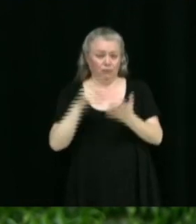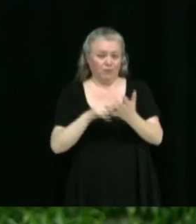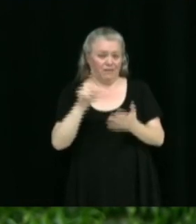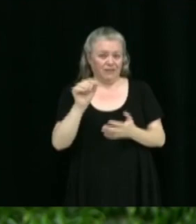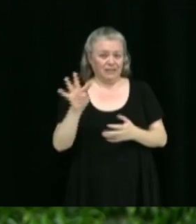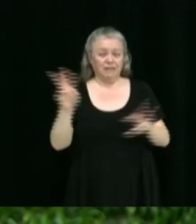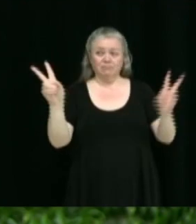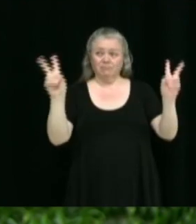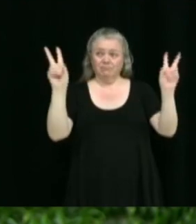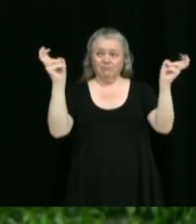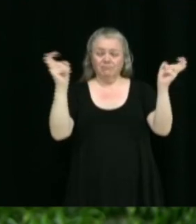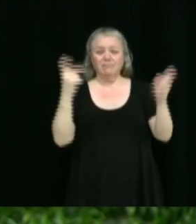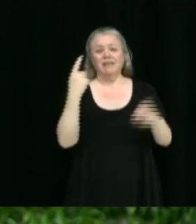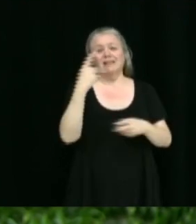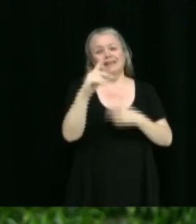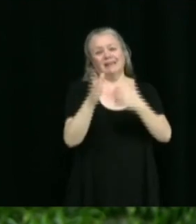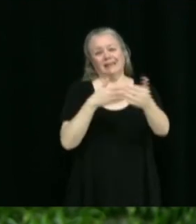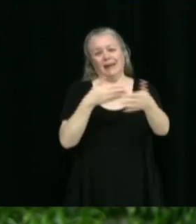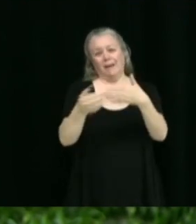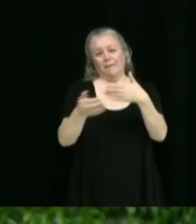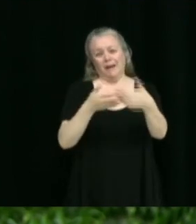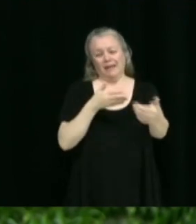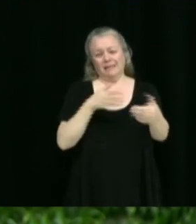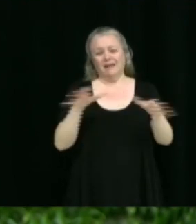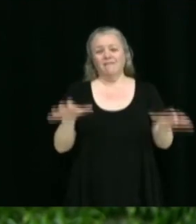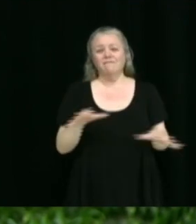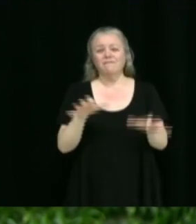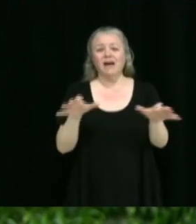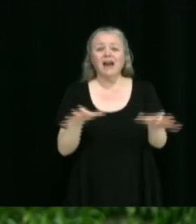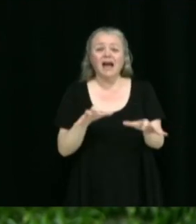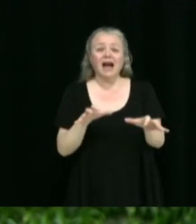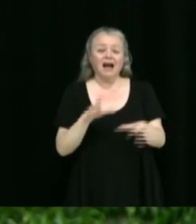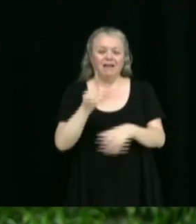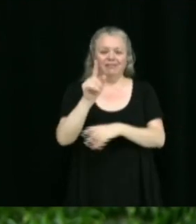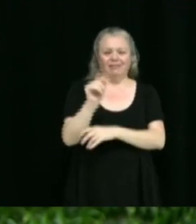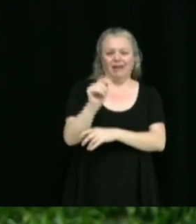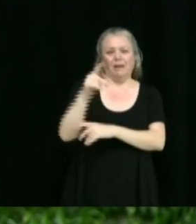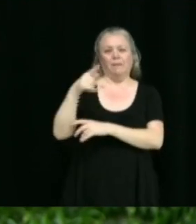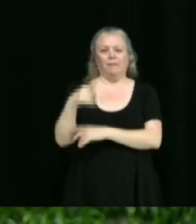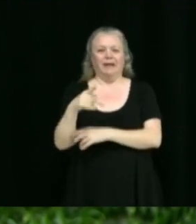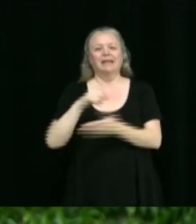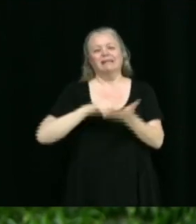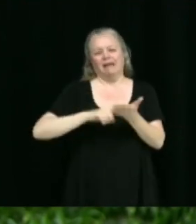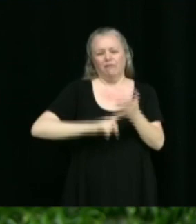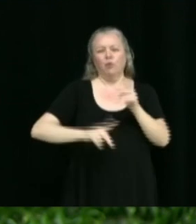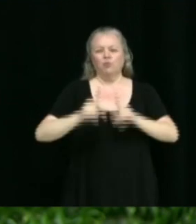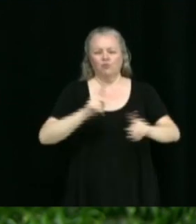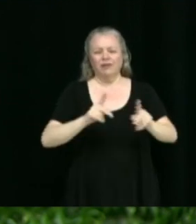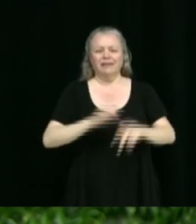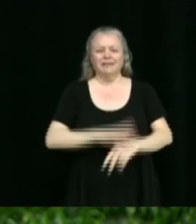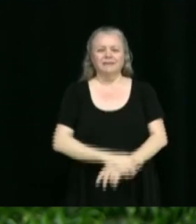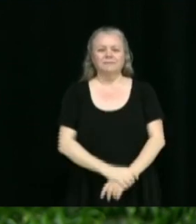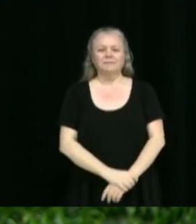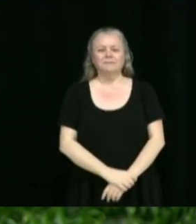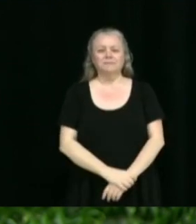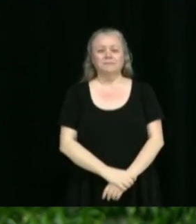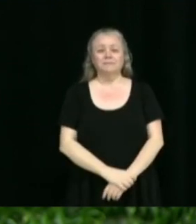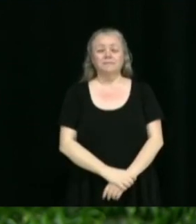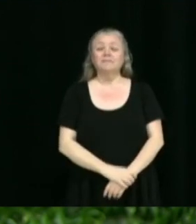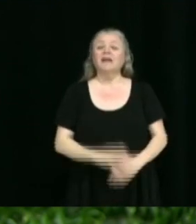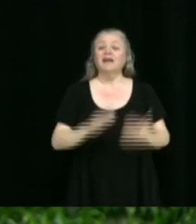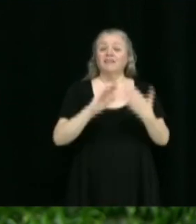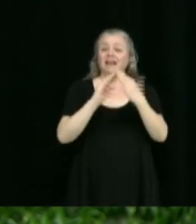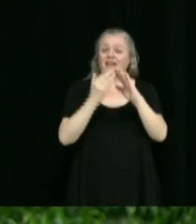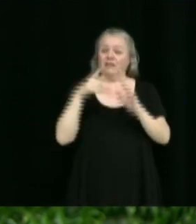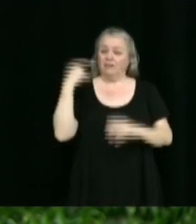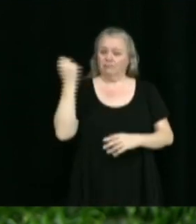de « Ta place, fais-la en TP, travaux publics ». En conséquence, la Ville de Victoriaville proclame